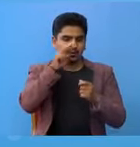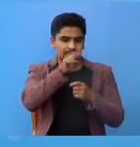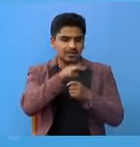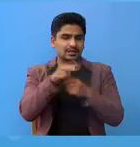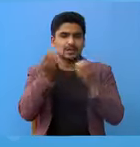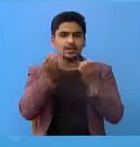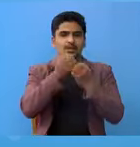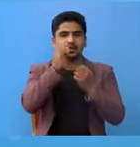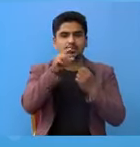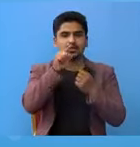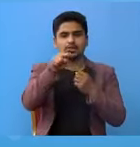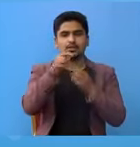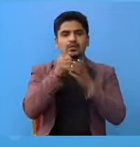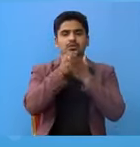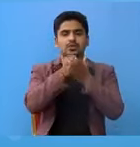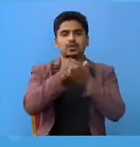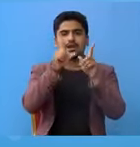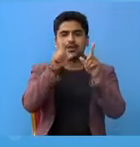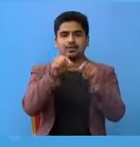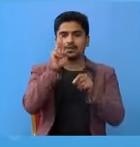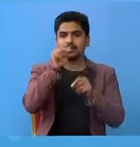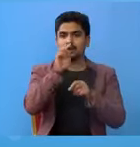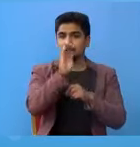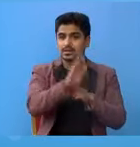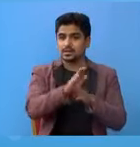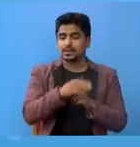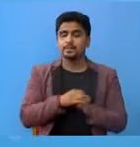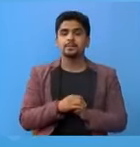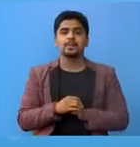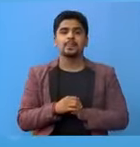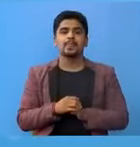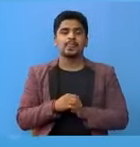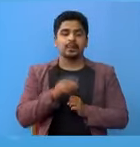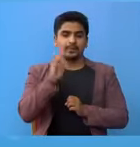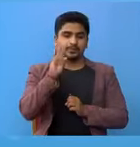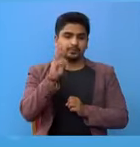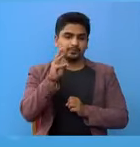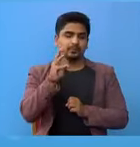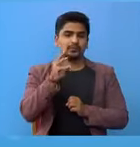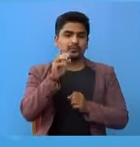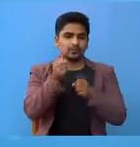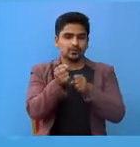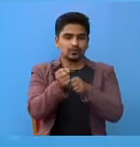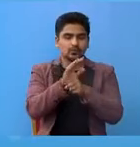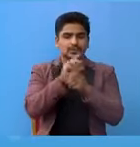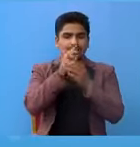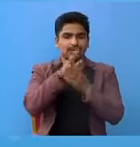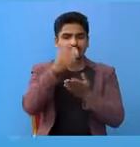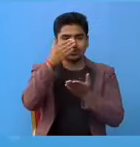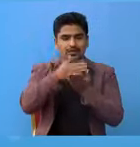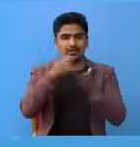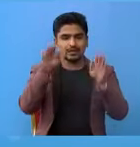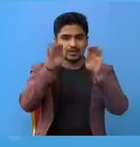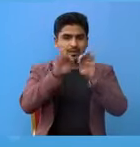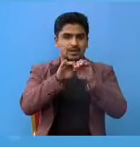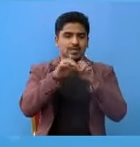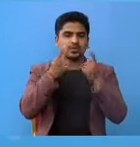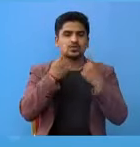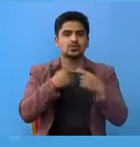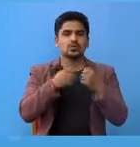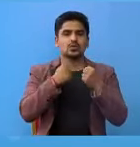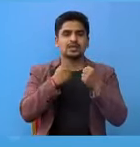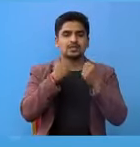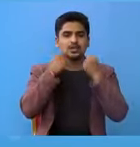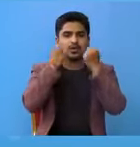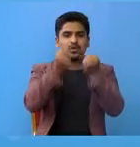गरी दिन कपाई को सहे को आविशेक्ता परना सक्चा चौथो COVID-19 रोग्ताम सम्मंदी स्वास्त्य